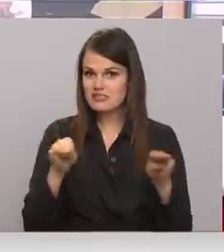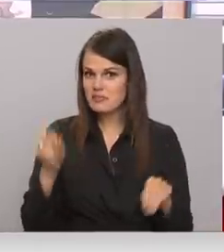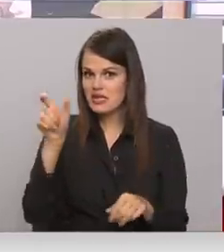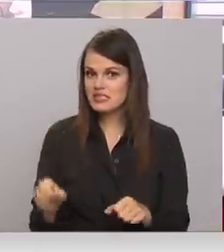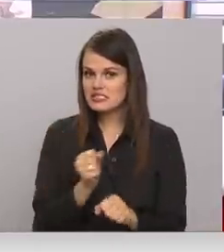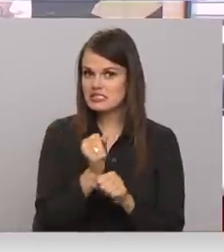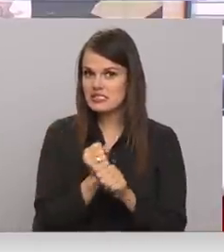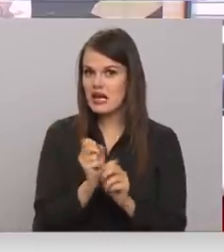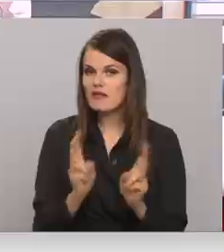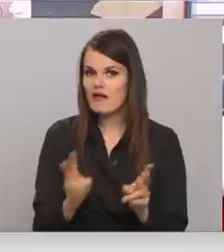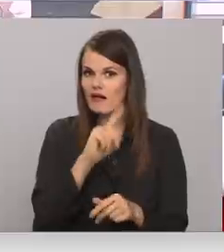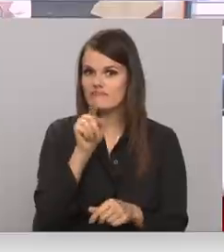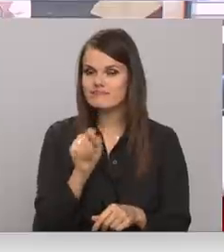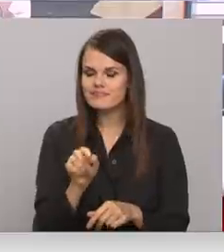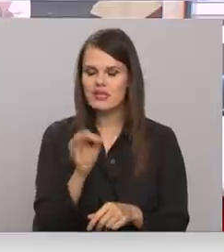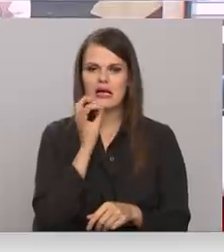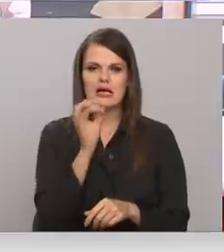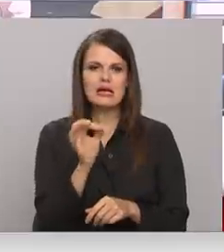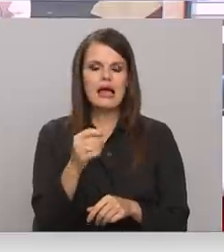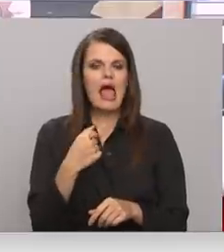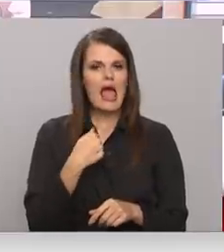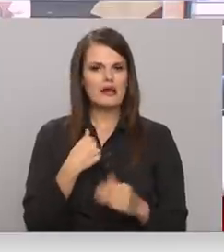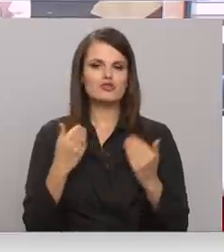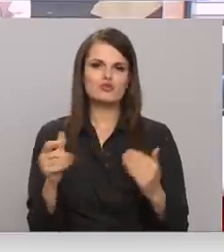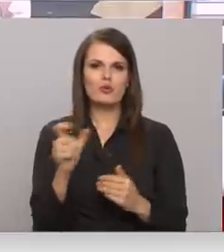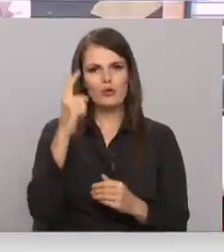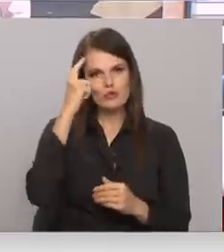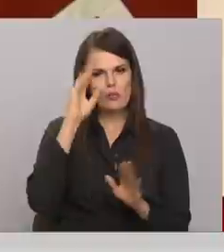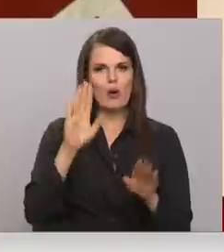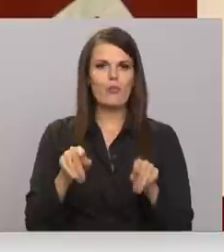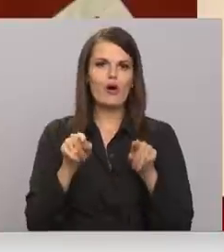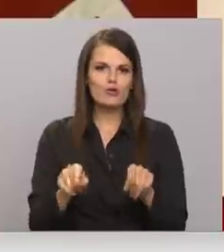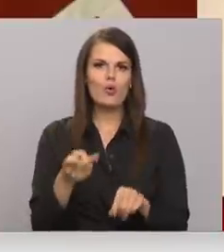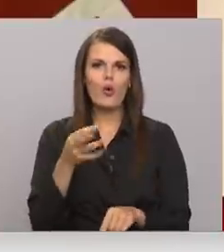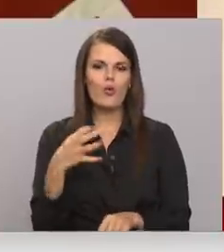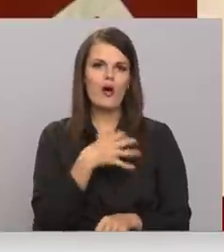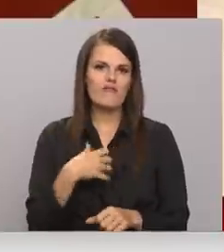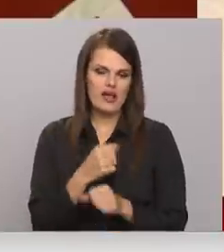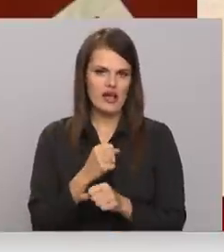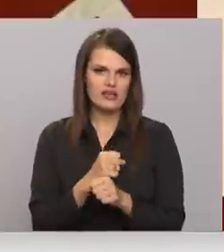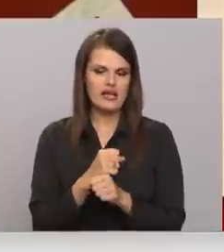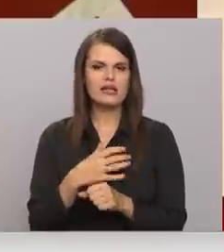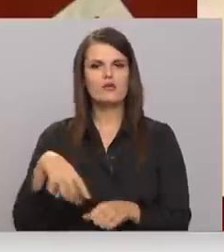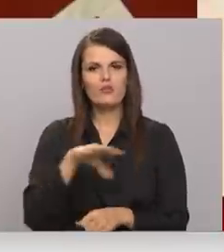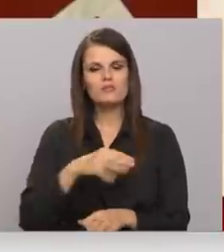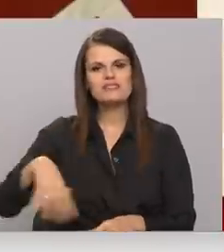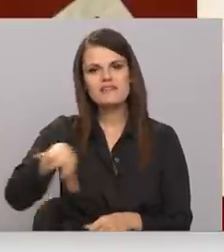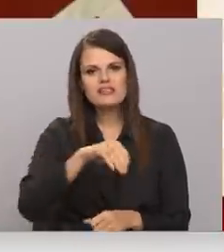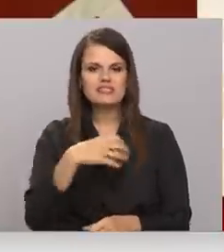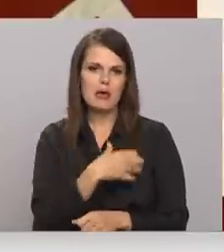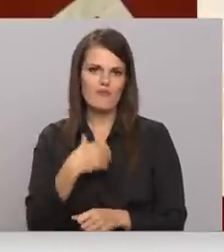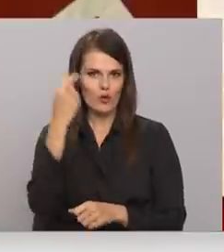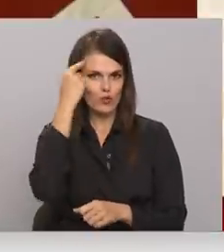Es šobrīd koncentrējos uz darāmo darbu. Es domāju, mums visiem vajadzētu domāt par to, kas mums ir jādara.